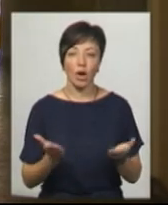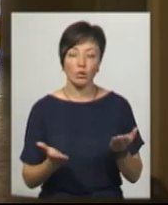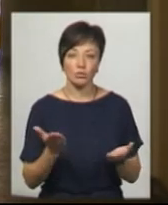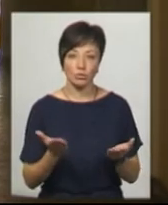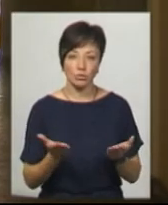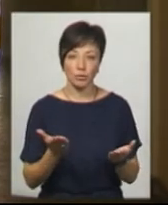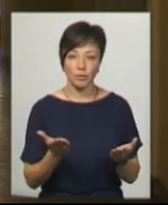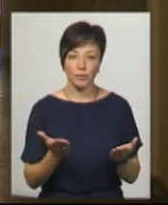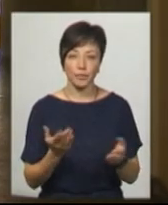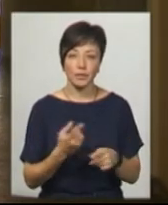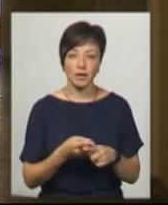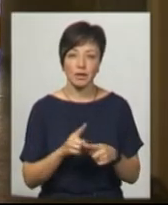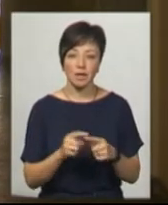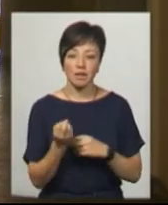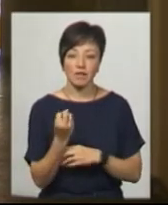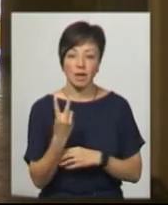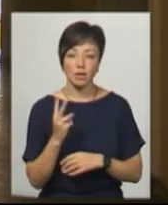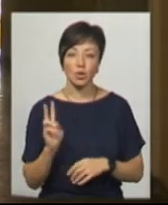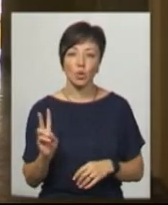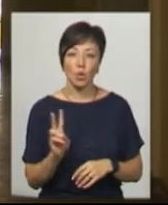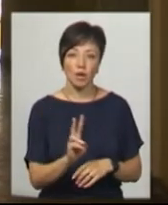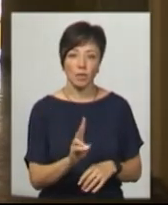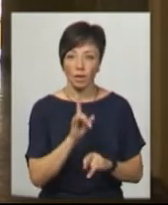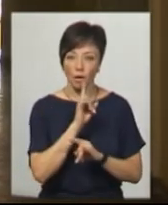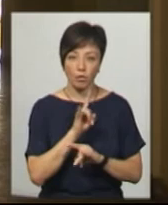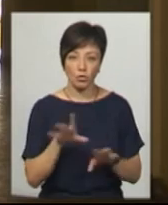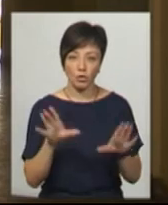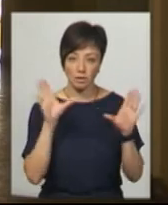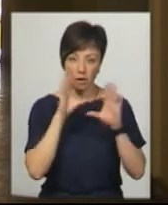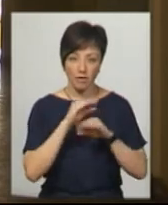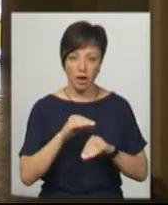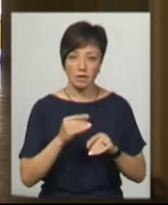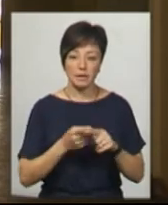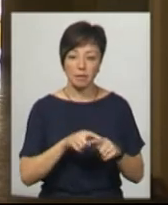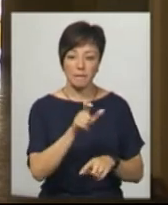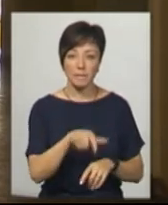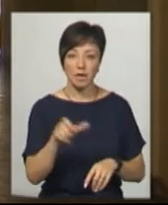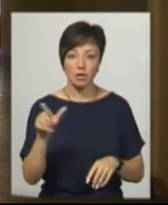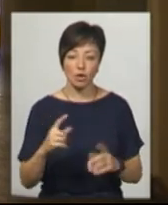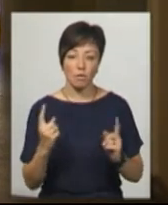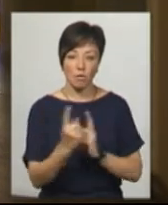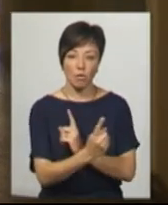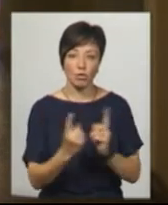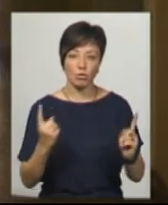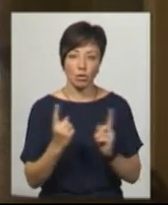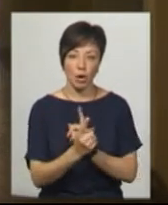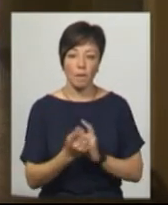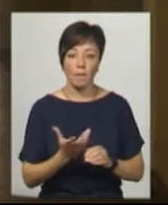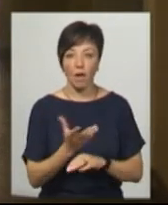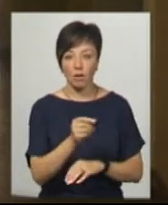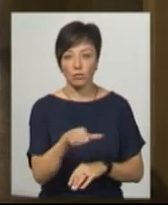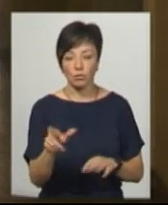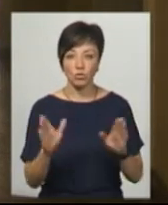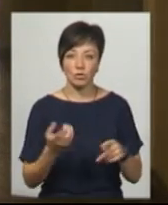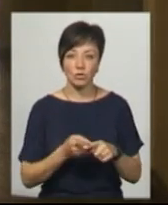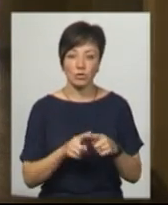ці 12 тролейбусів не будуть справлятися з тим пасажиропотоком, платного пасажира, який є на сьогоднішній день, ми